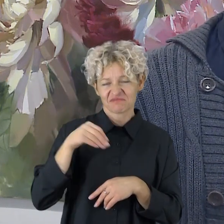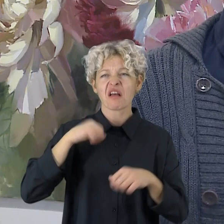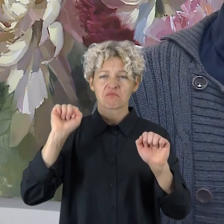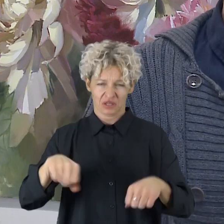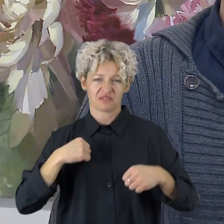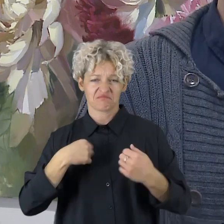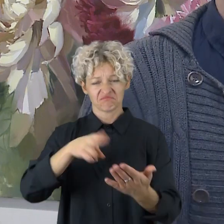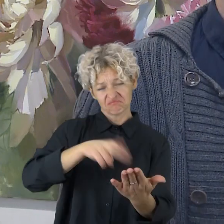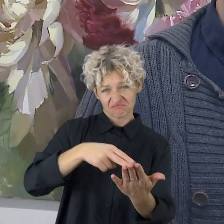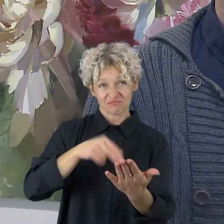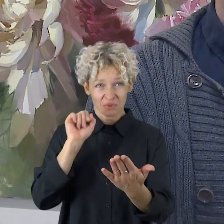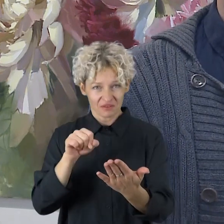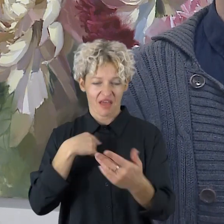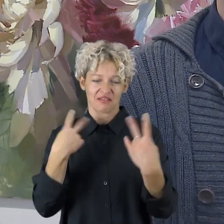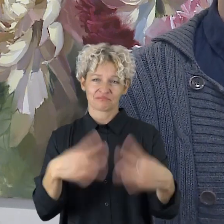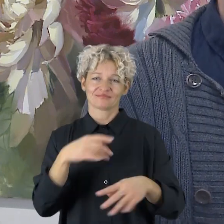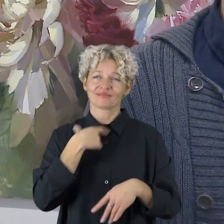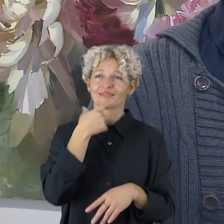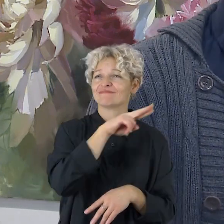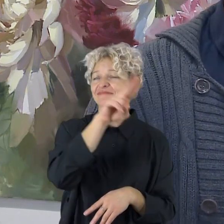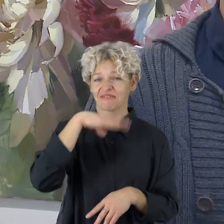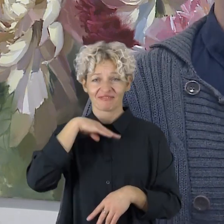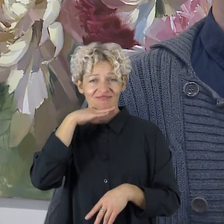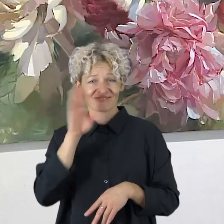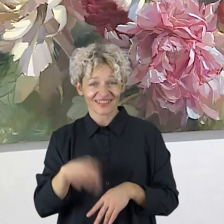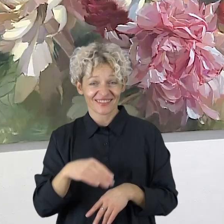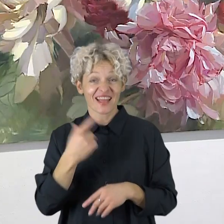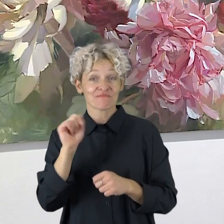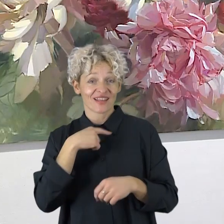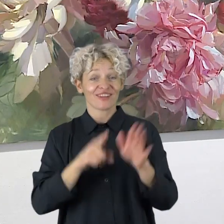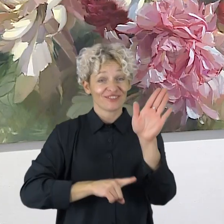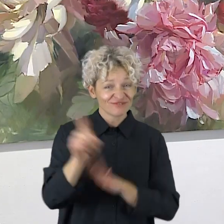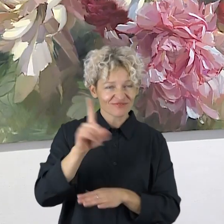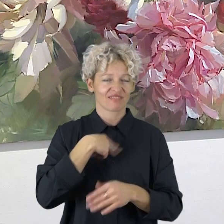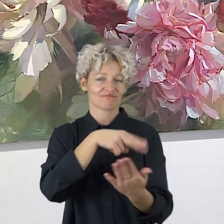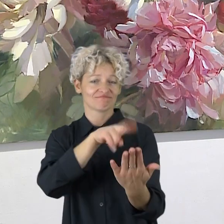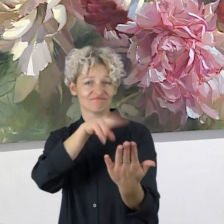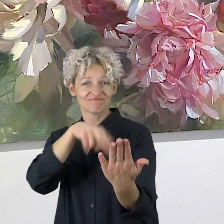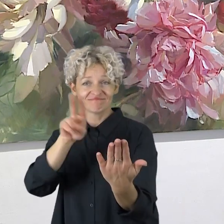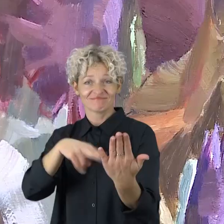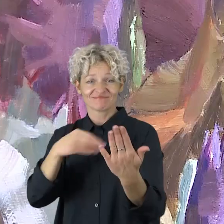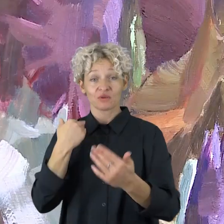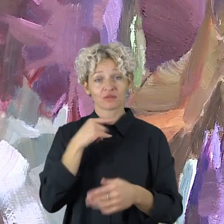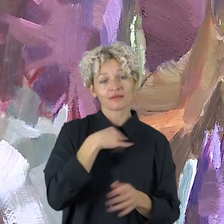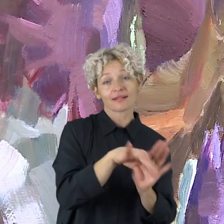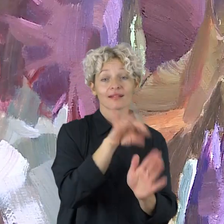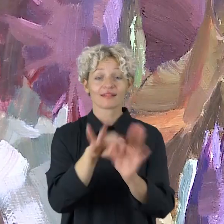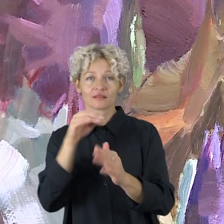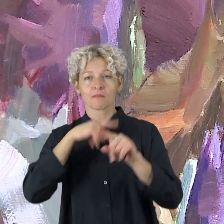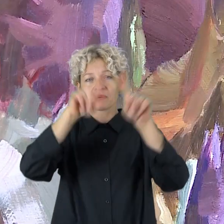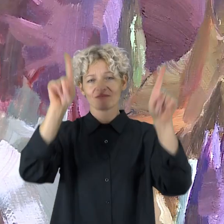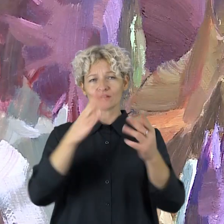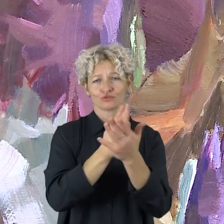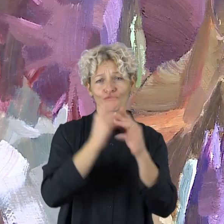stebėti, džiaugtis, bet paskui gal tapyti. Kruopšį ir apgalvotai atrinkta keliolika darbų, kuriuose vyrauja